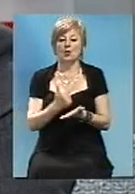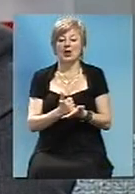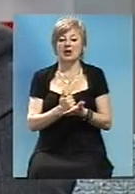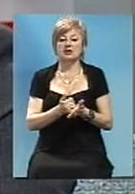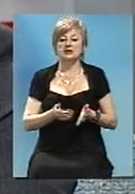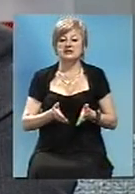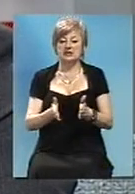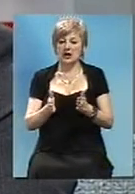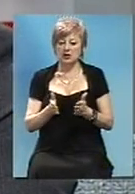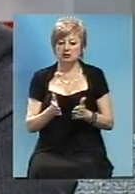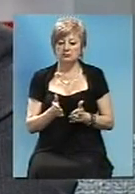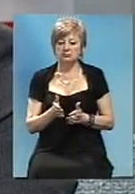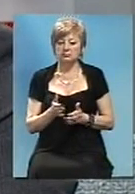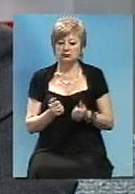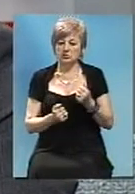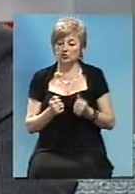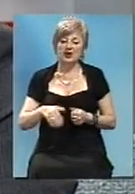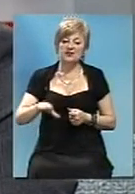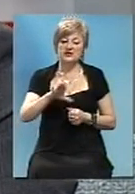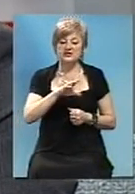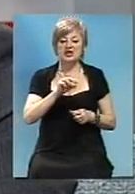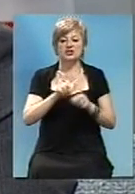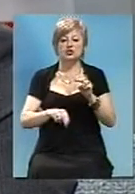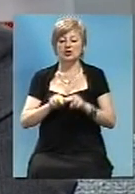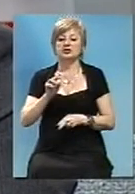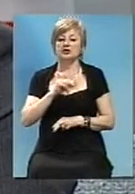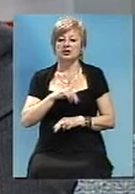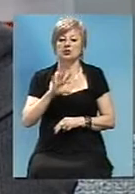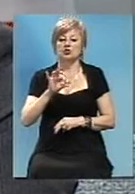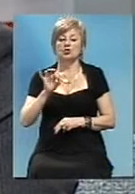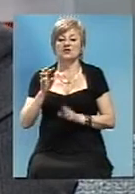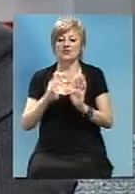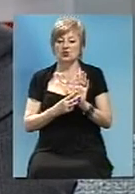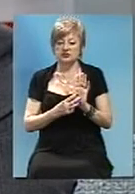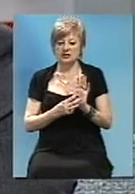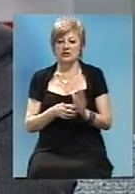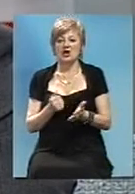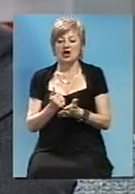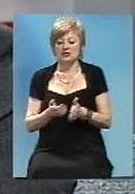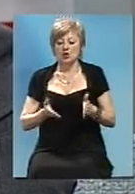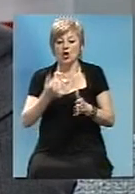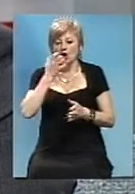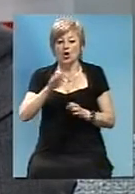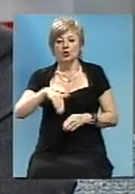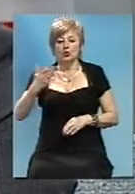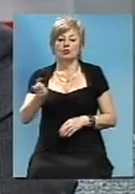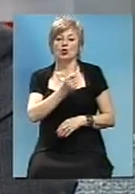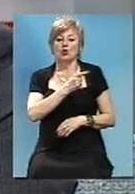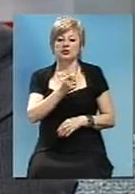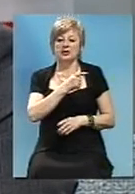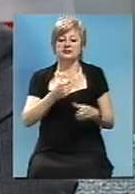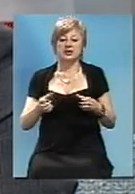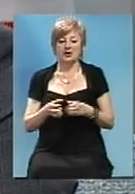подрядчики роботають в основному на Н-08. «Автомагістраль», «Юг» – це одеська компания.